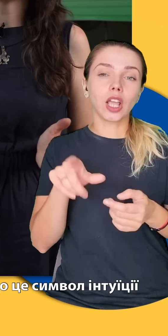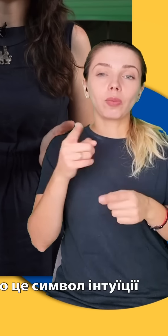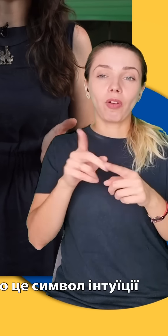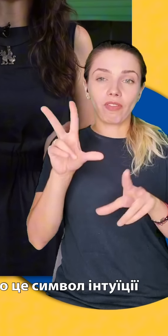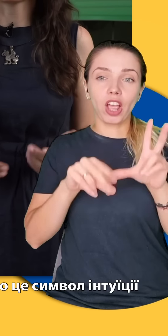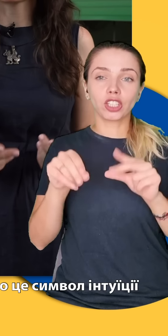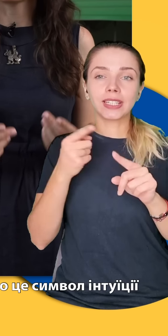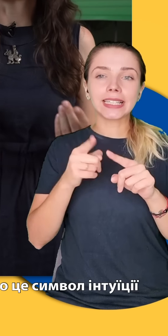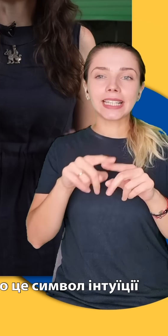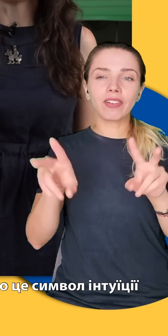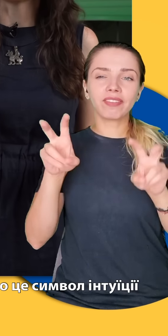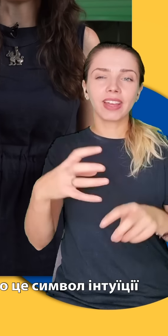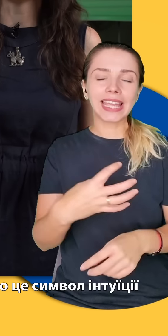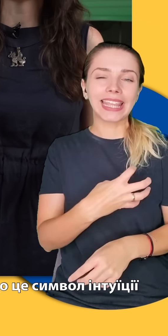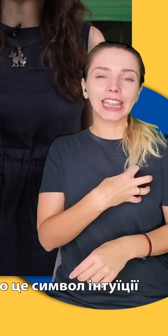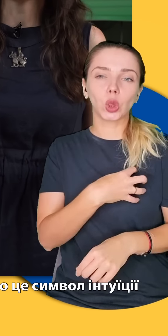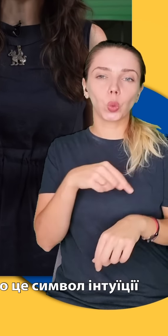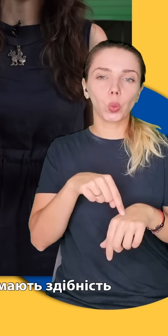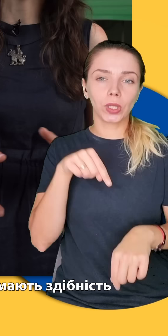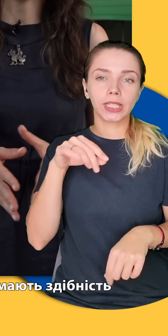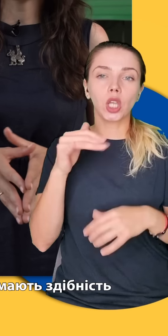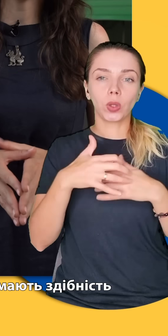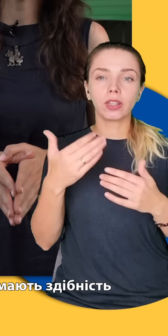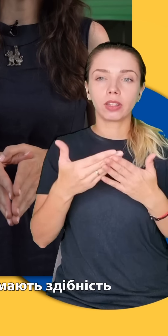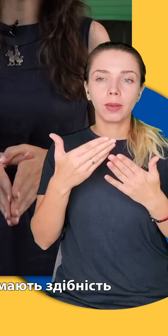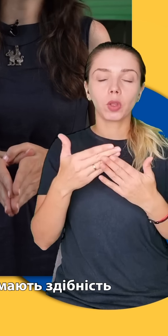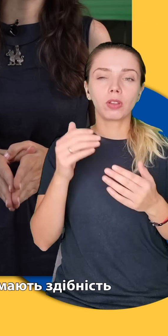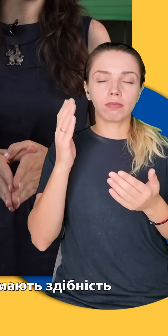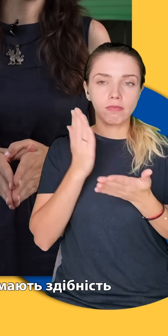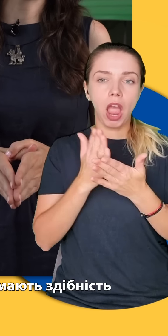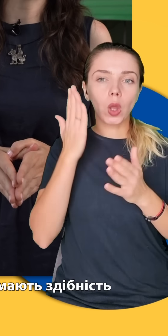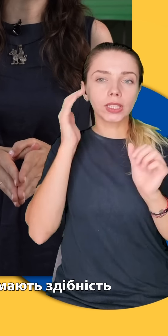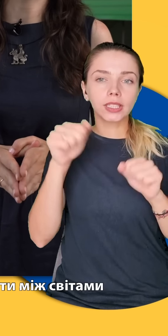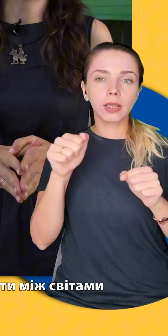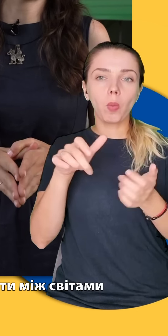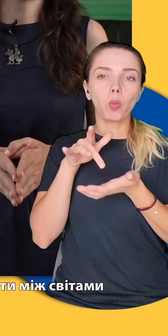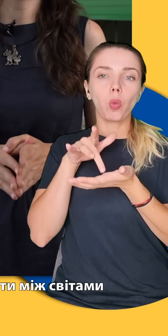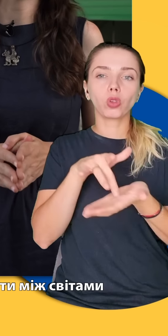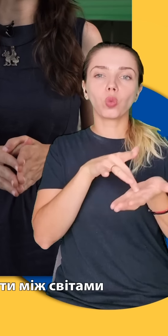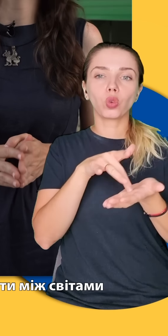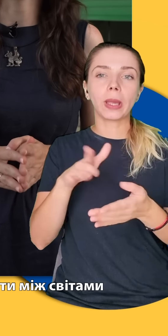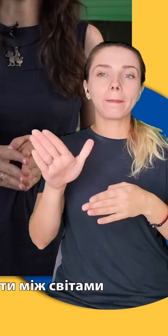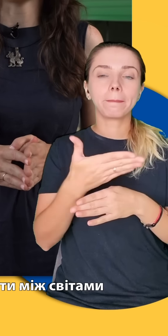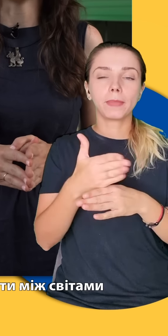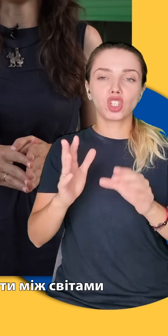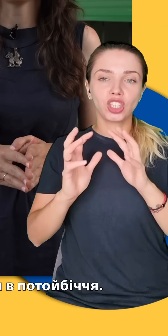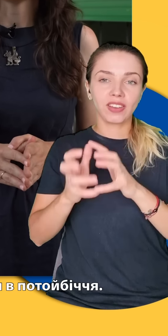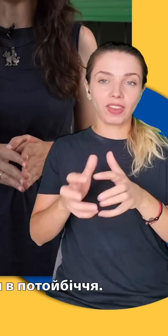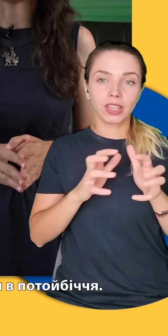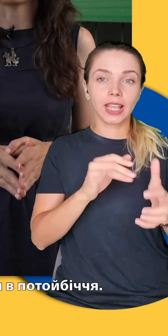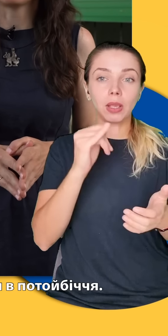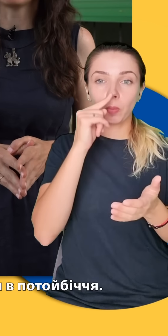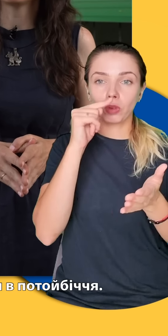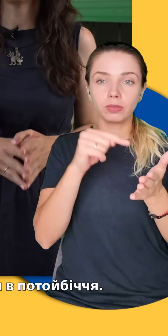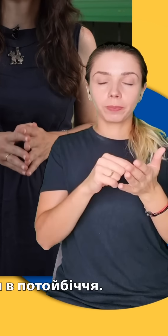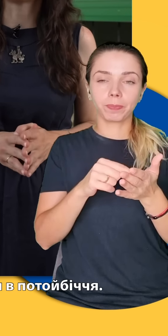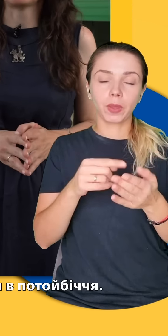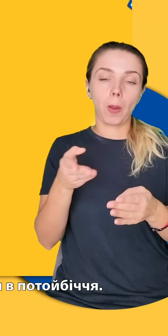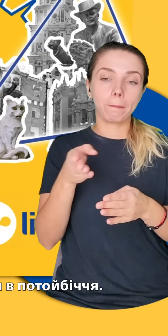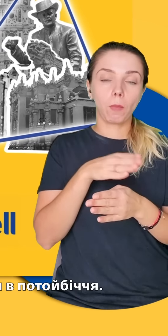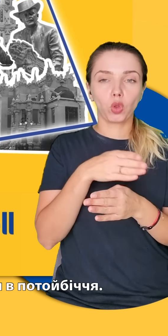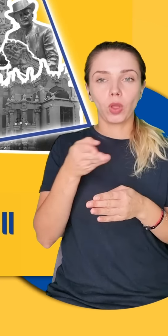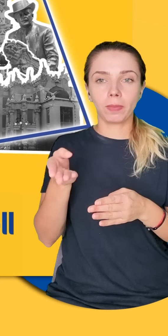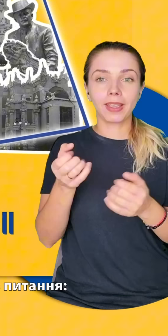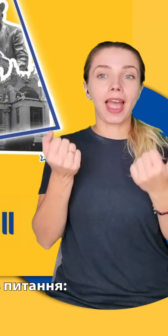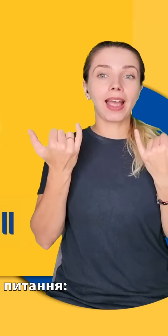бо вважається, що це символ інтуїції, і коти нібито мають здібність подорожувати між цвітами і потрапляти в